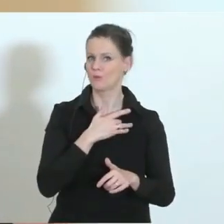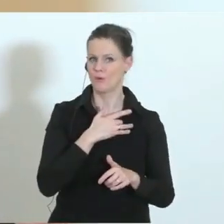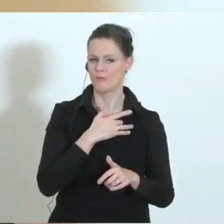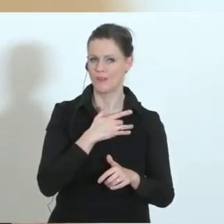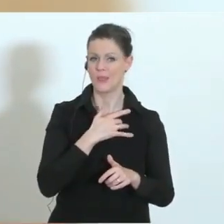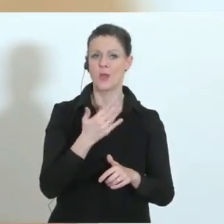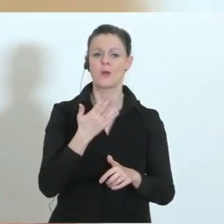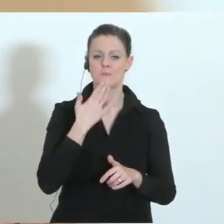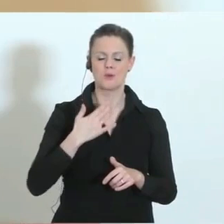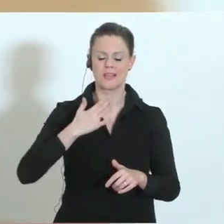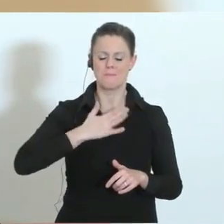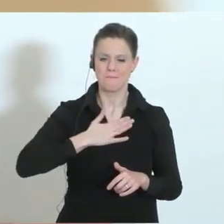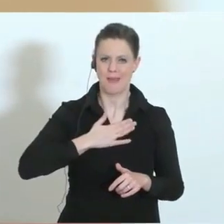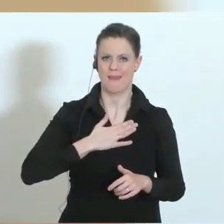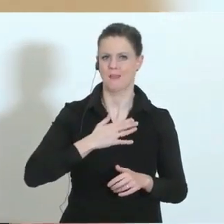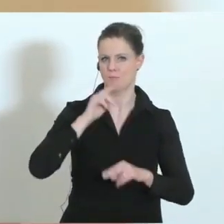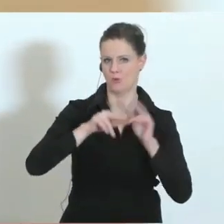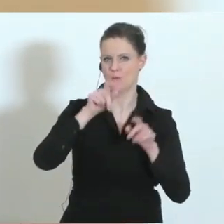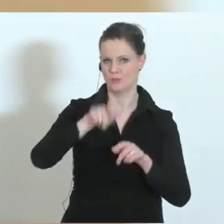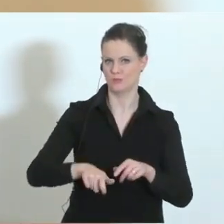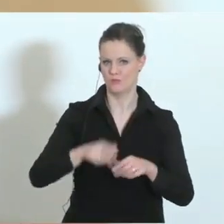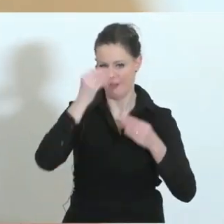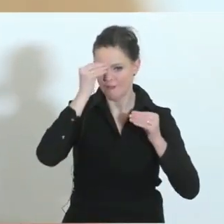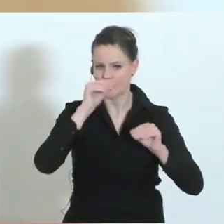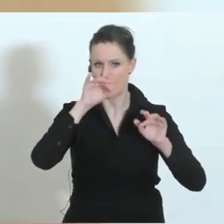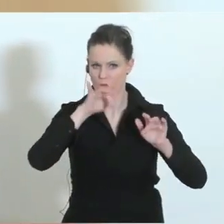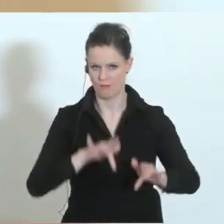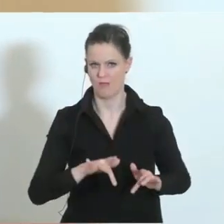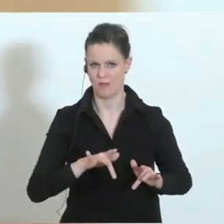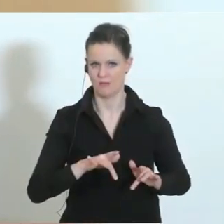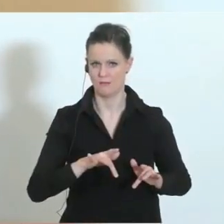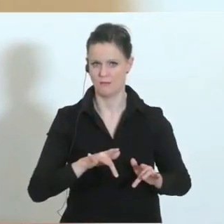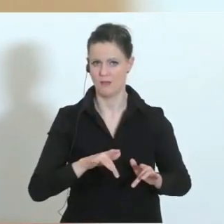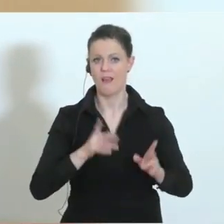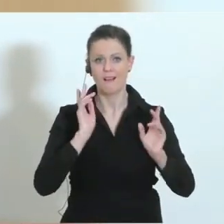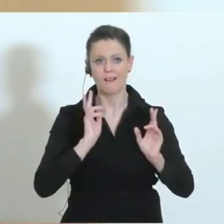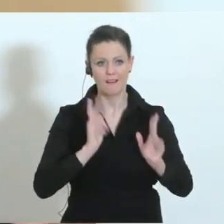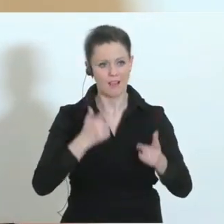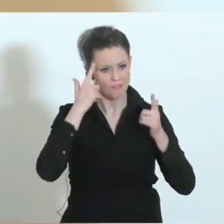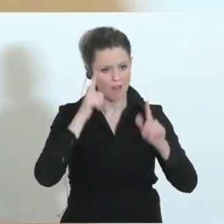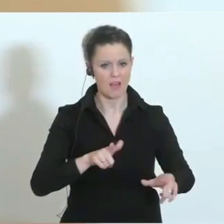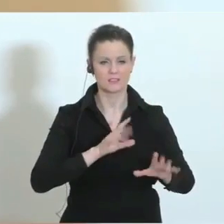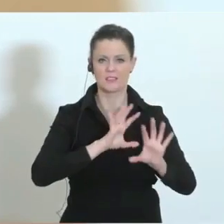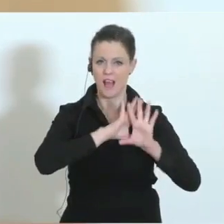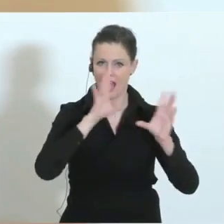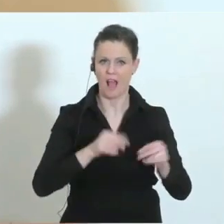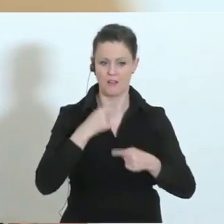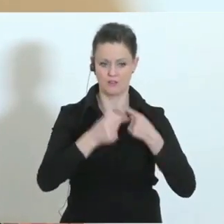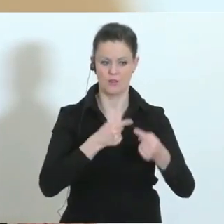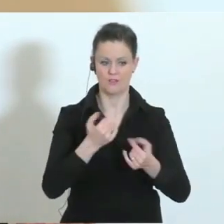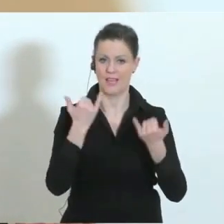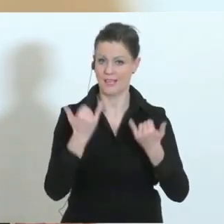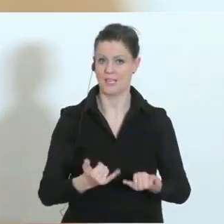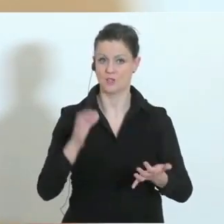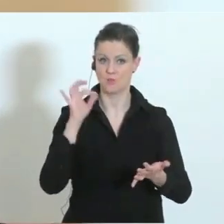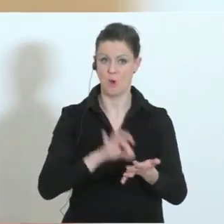Bezugsperson, meine vertraute Betreuerin, meinen vertrauten Betreuer habe und mich darauf verlassen kann. Das ist ja der Stressmoment derzeit für